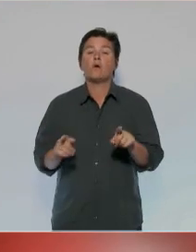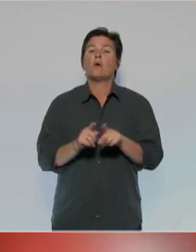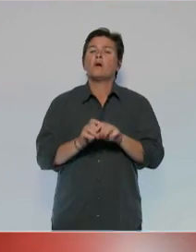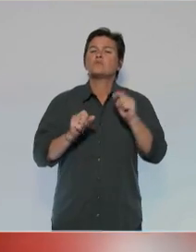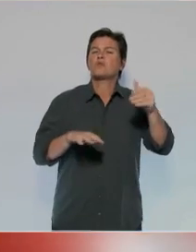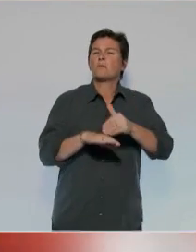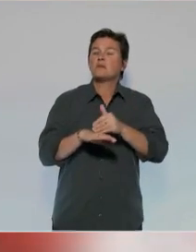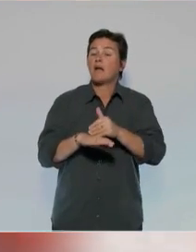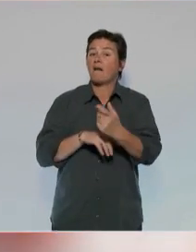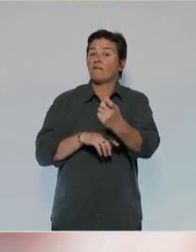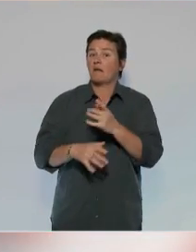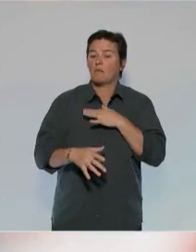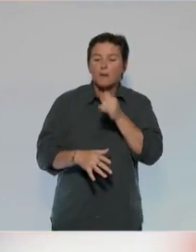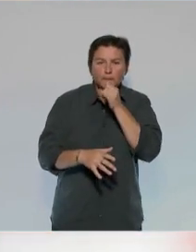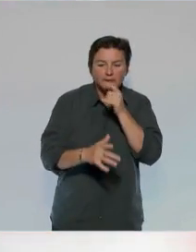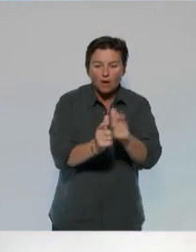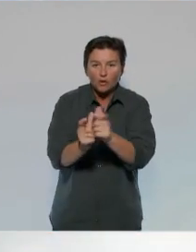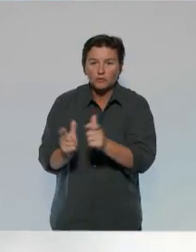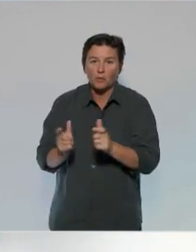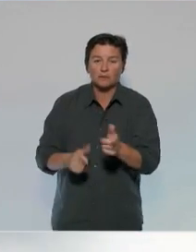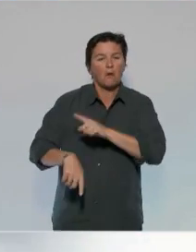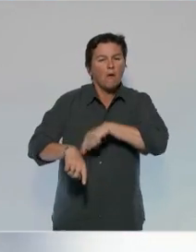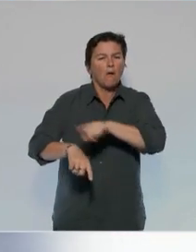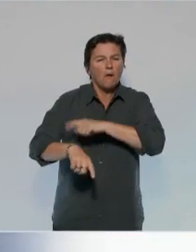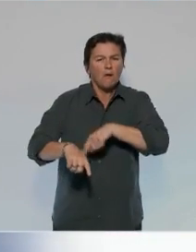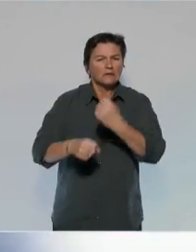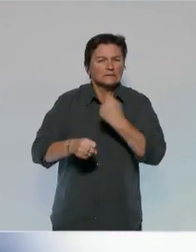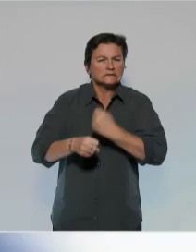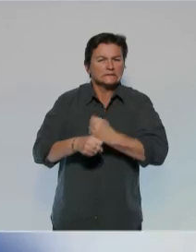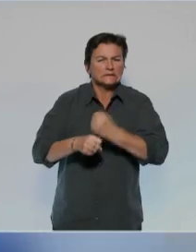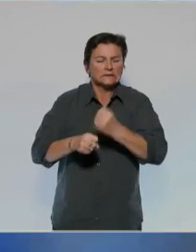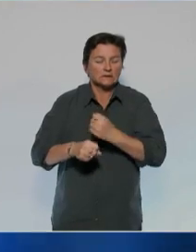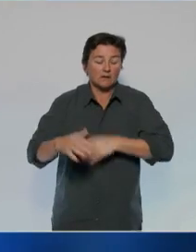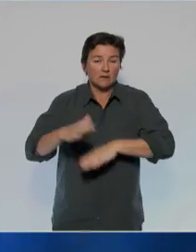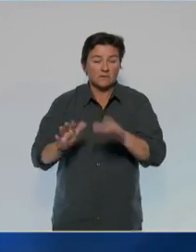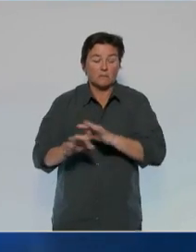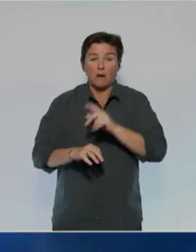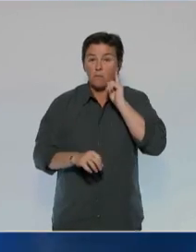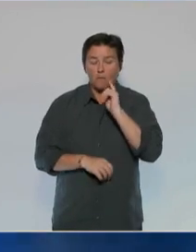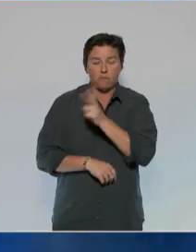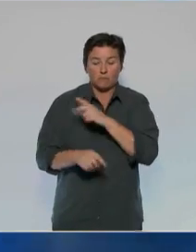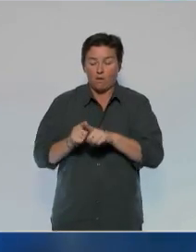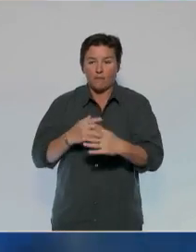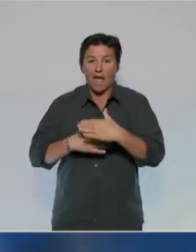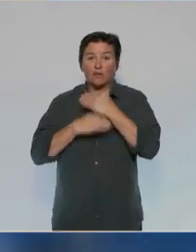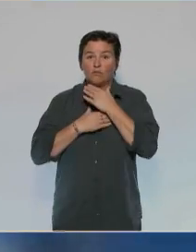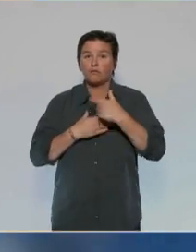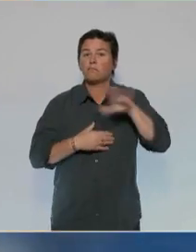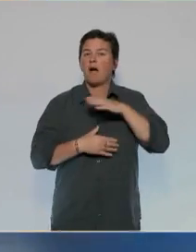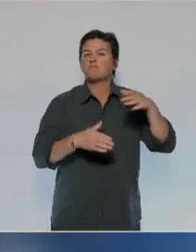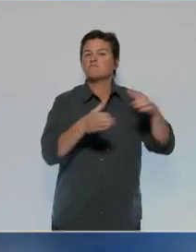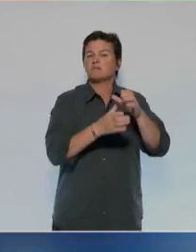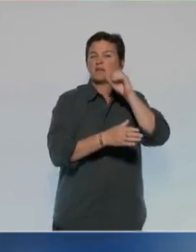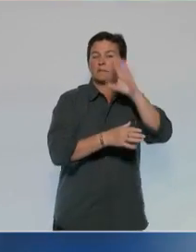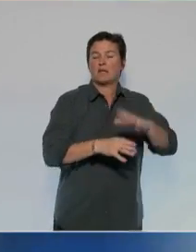arrachés aux salariés des petites entreprises, priés de ne pas compter leurs heures, parce que leur patron est étranglé par le grand capital. On